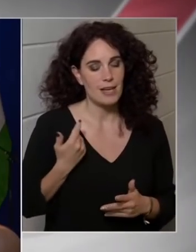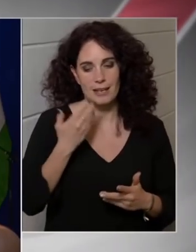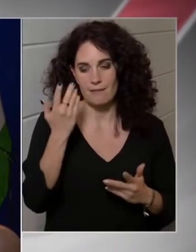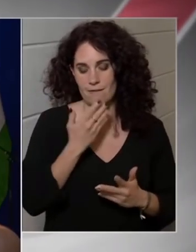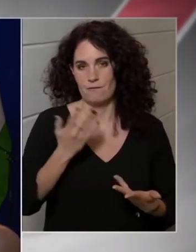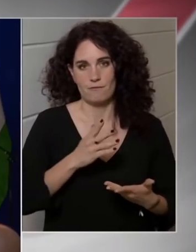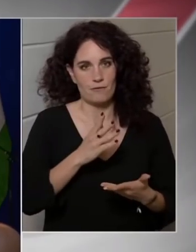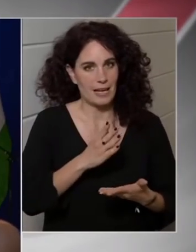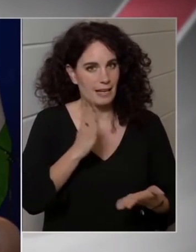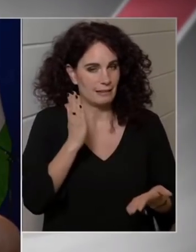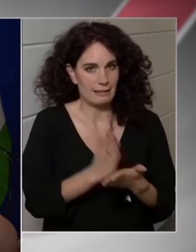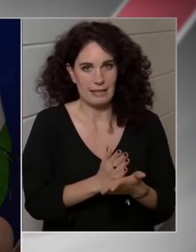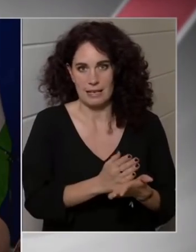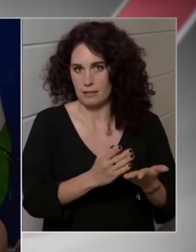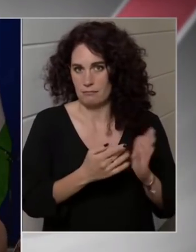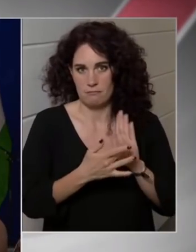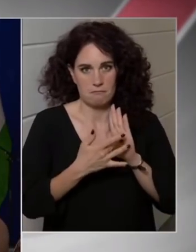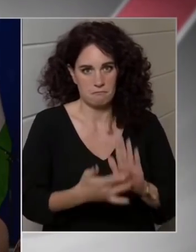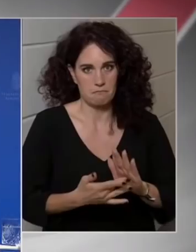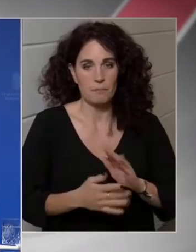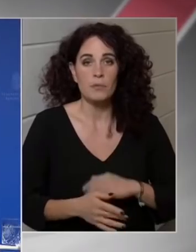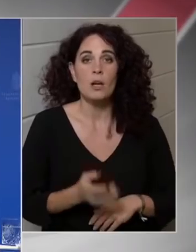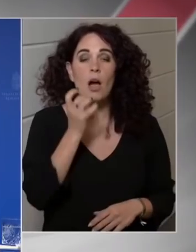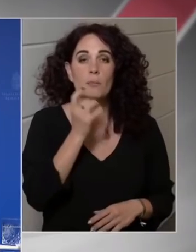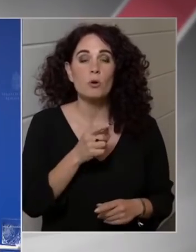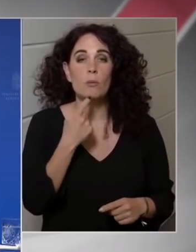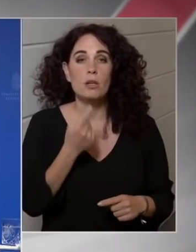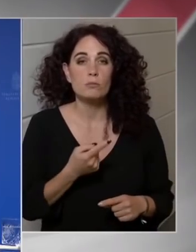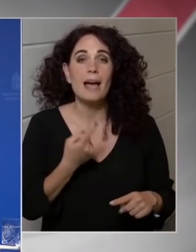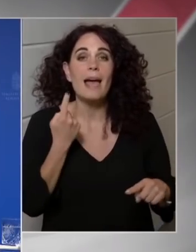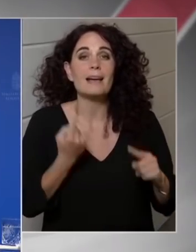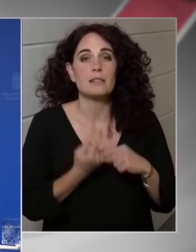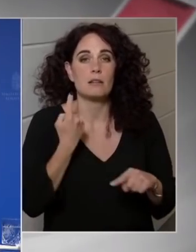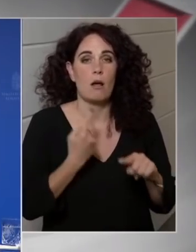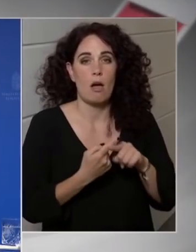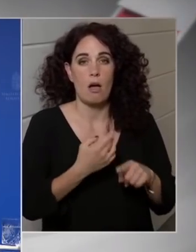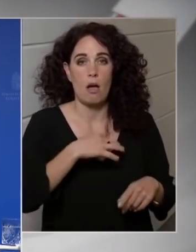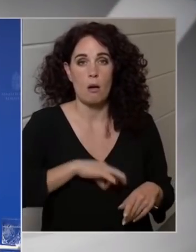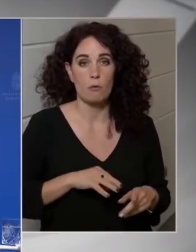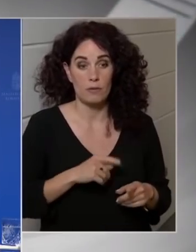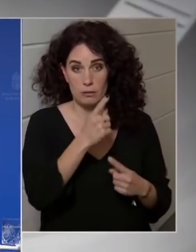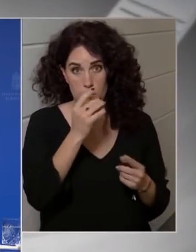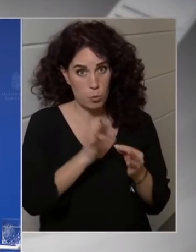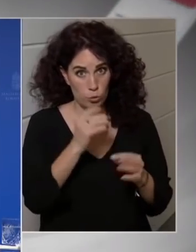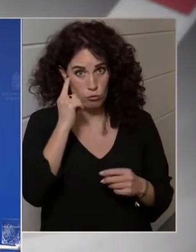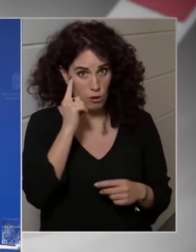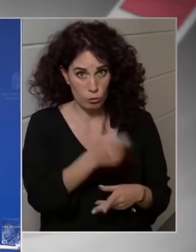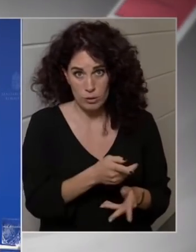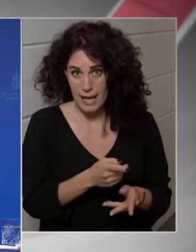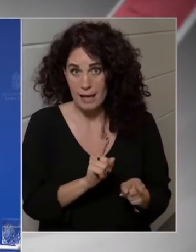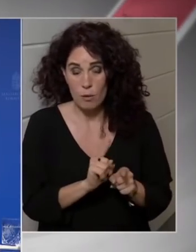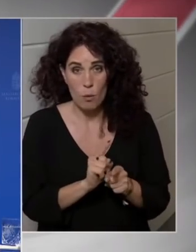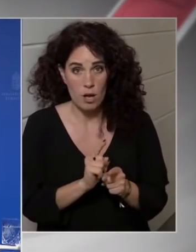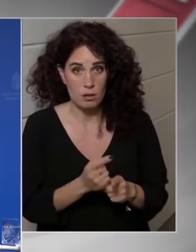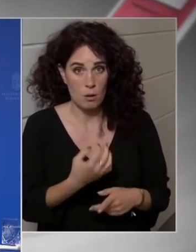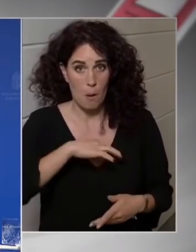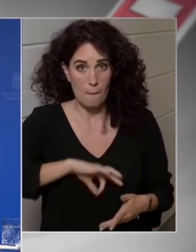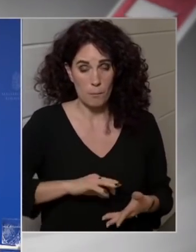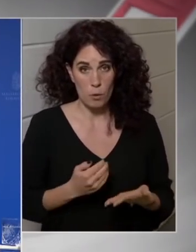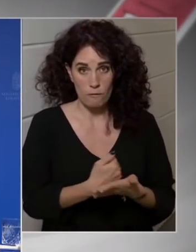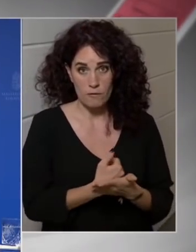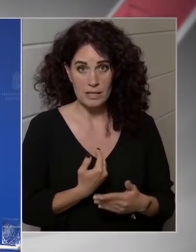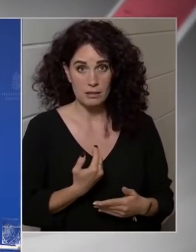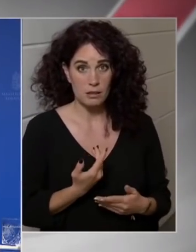erről beszélünk az extra profitról, ők is pontosan tudják, hogy ez egy olyan profit, már elnézést, amiről